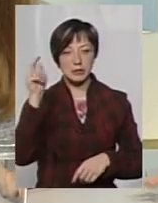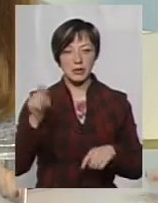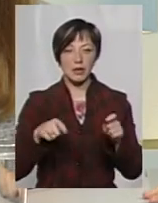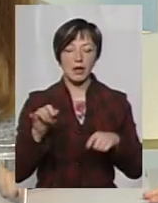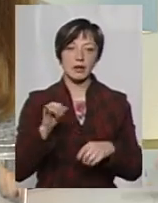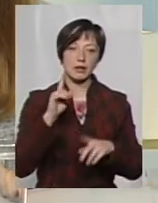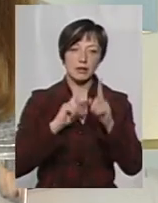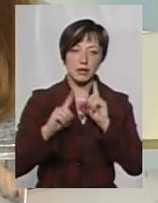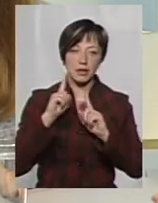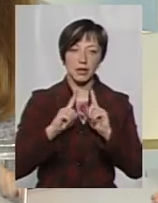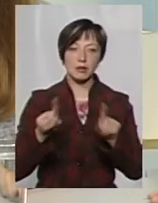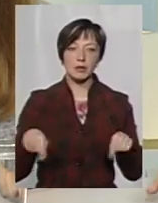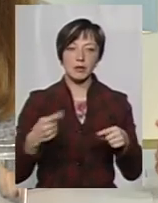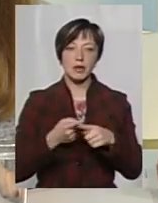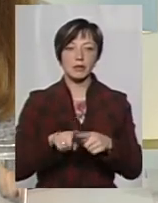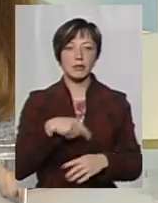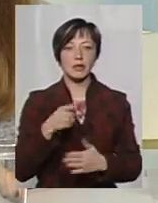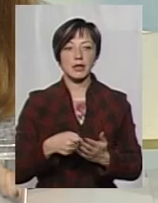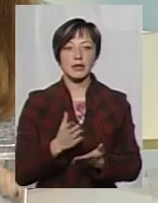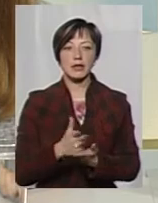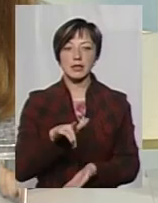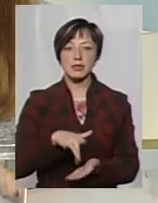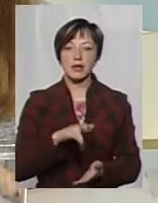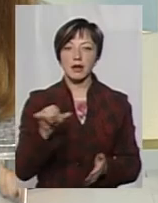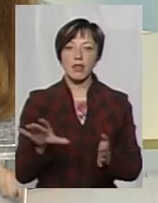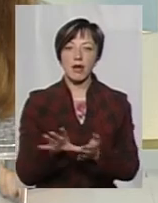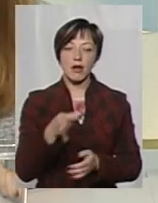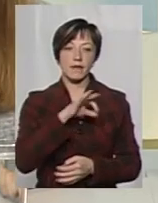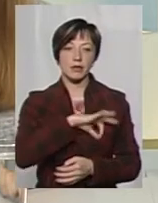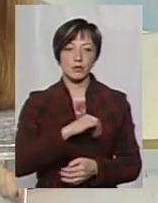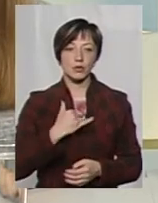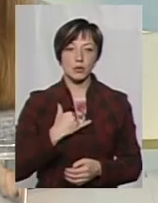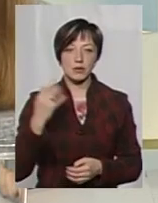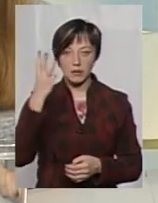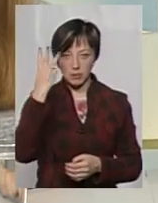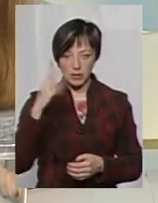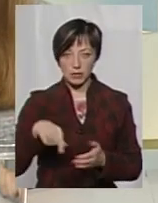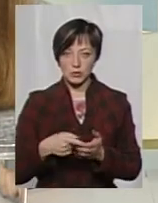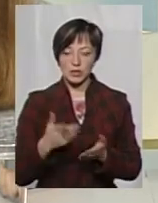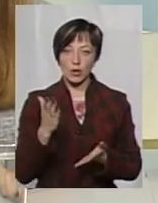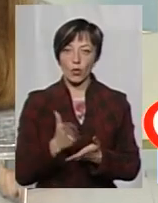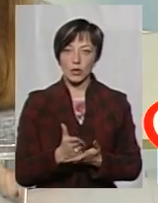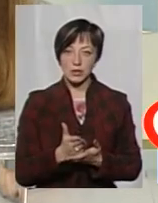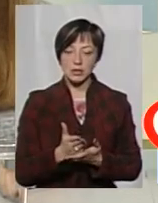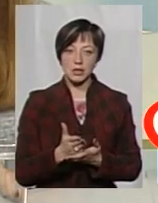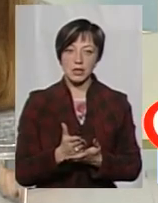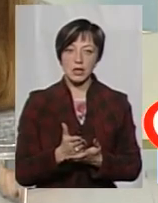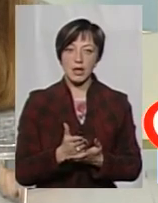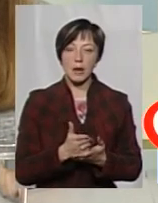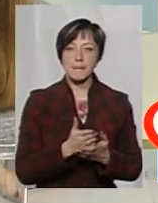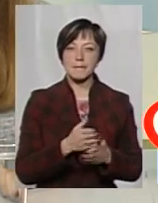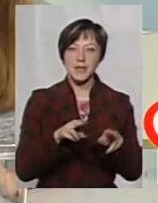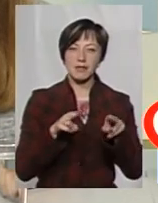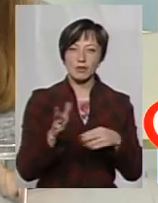на нарадах піднімаються дані питання. Є центр енергоефективності. нас тут, в Хмельницькому, він знаходиться, де рибальство і